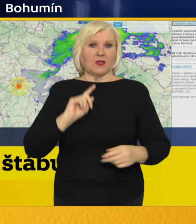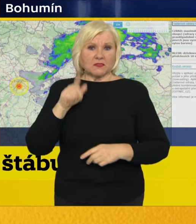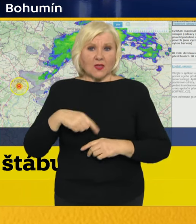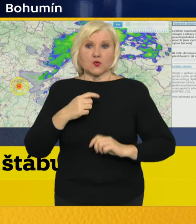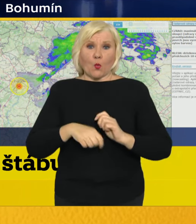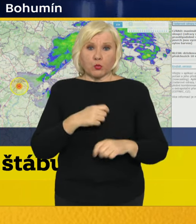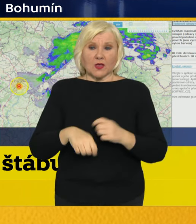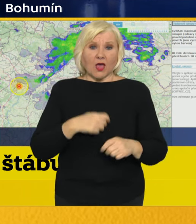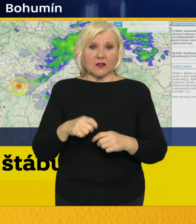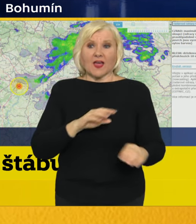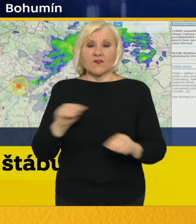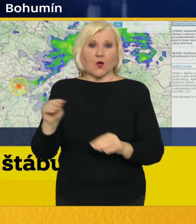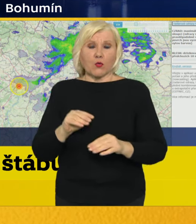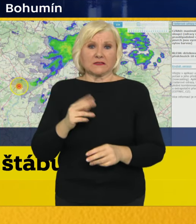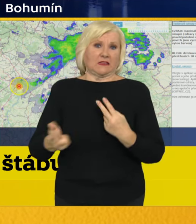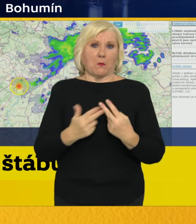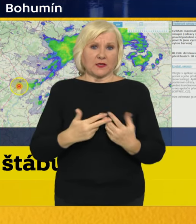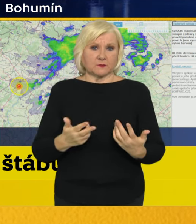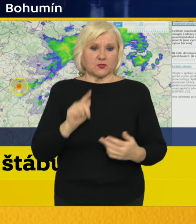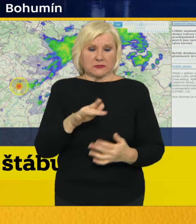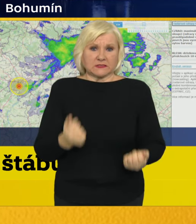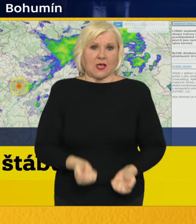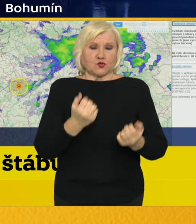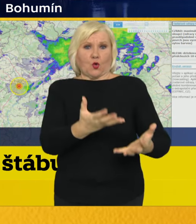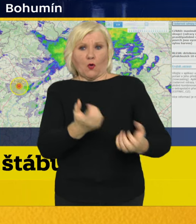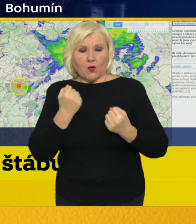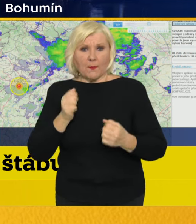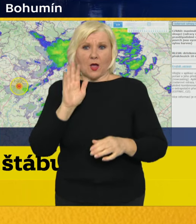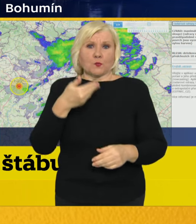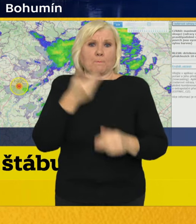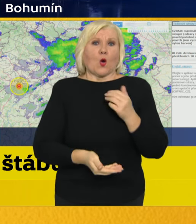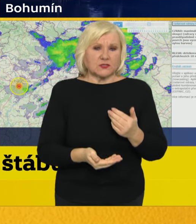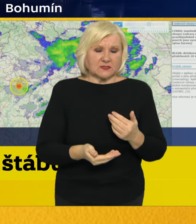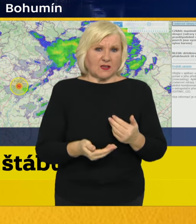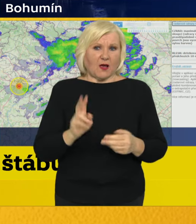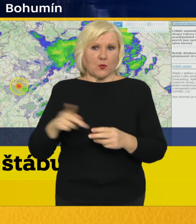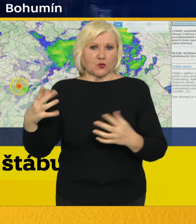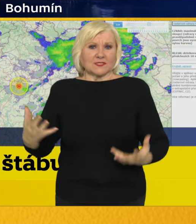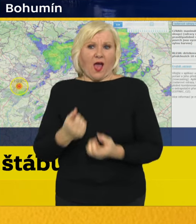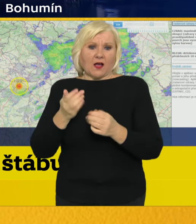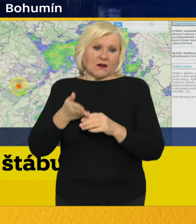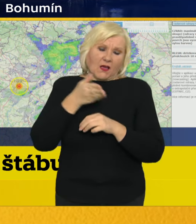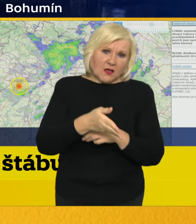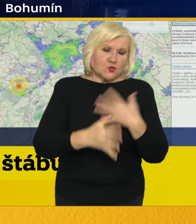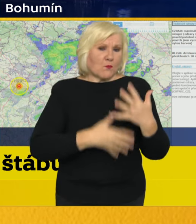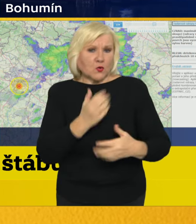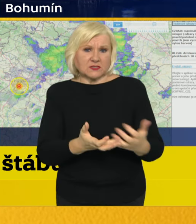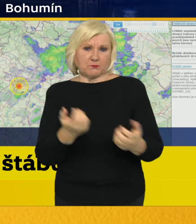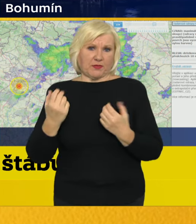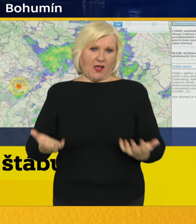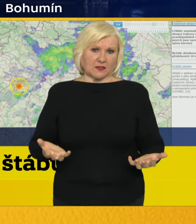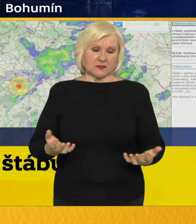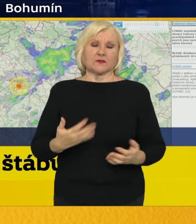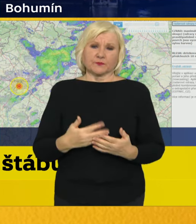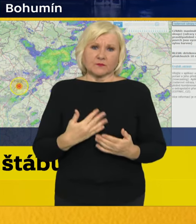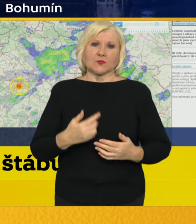evakuaci, která potom bude nebezpečná jak pro evakuované, tak pro členy integrovaného záchranného systému dobrovolné hasiče. Tady bych velmi